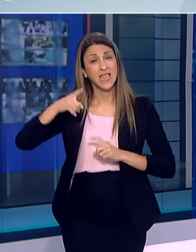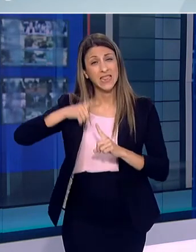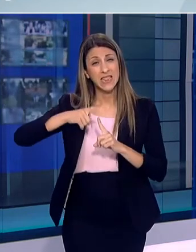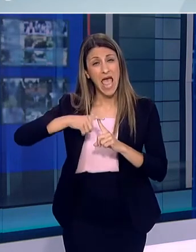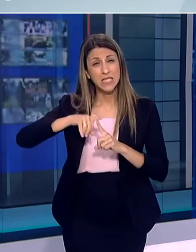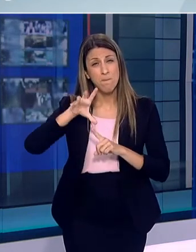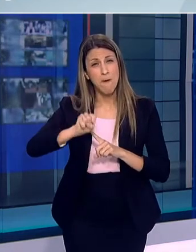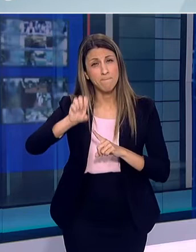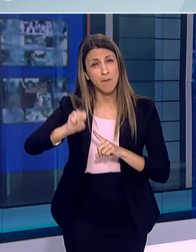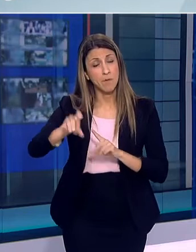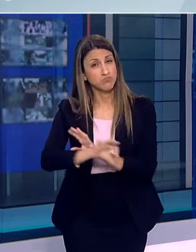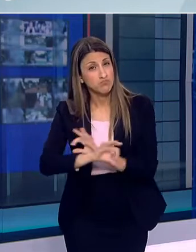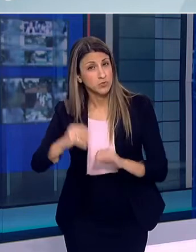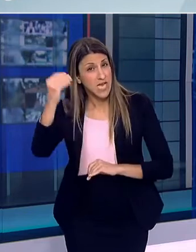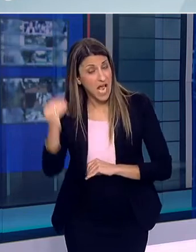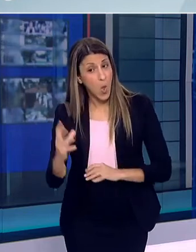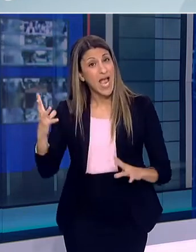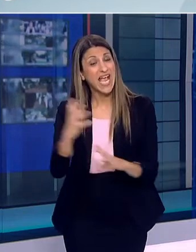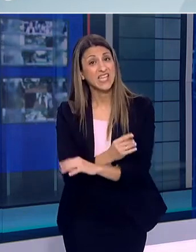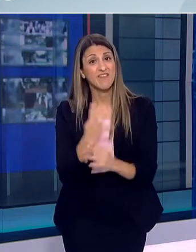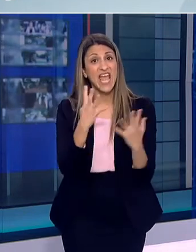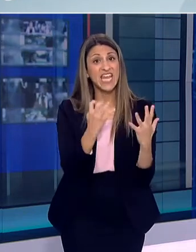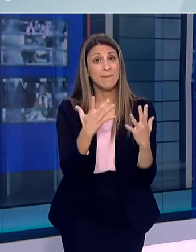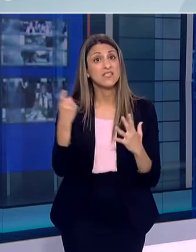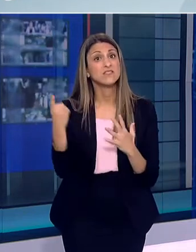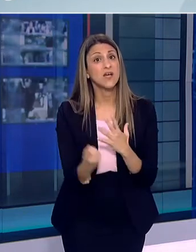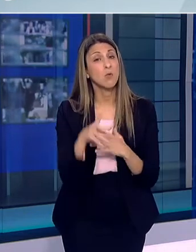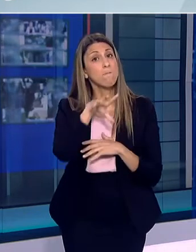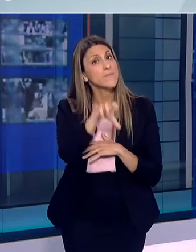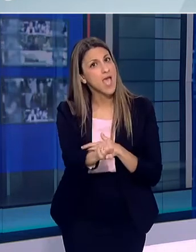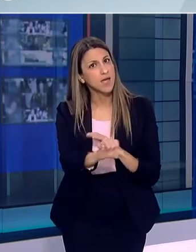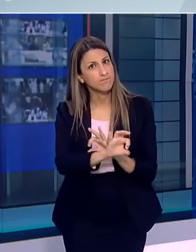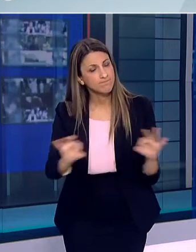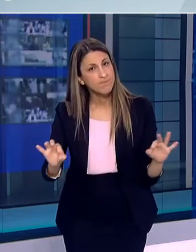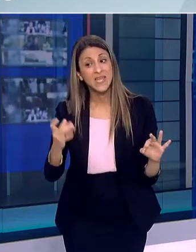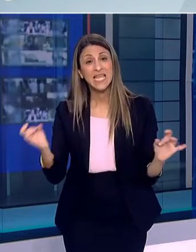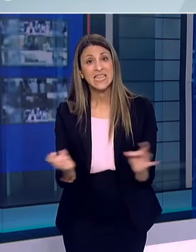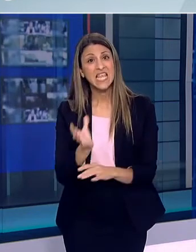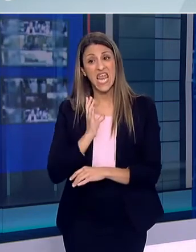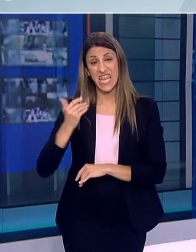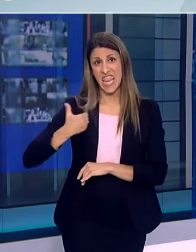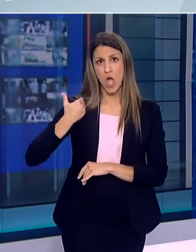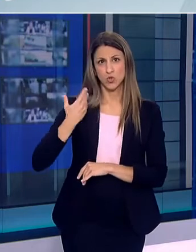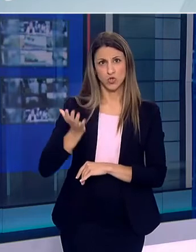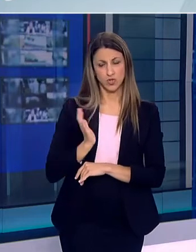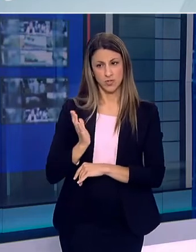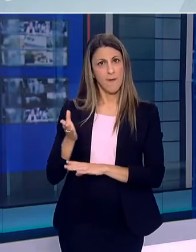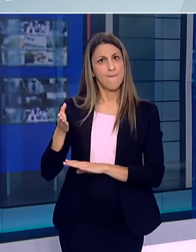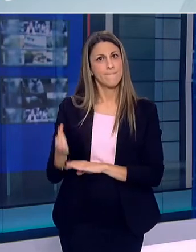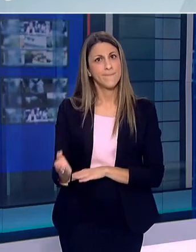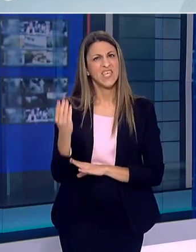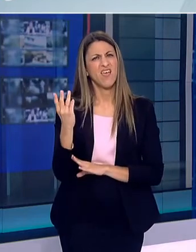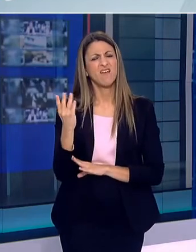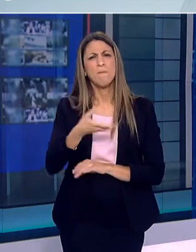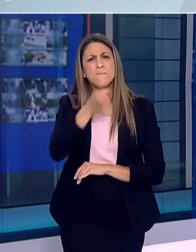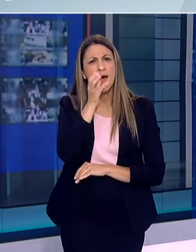επιτυγχάνει την ανείχνευση άνω του 95% των επαφών ένα περιστατικό λίμωξης σε ένα νέο που διαδοχικά επισκέφθηκε τρεις χώρους